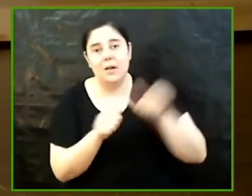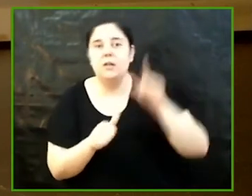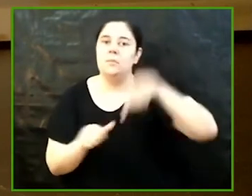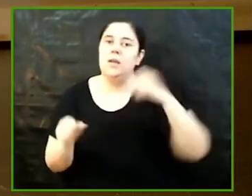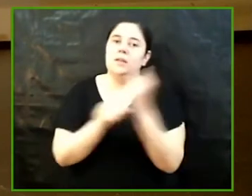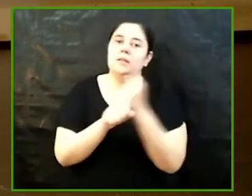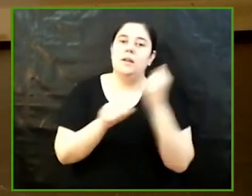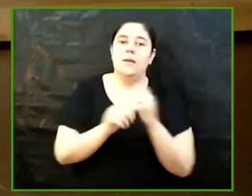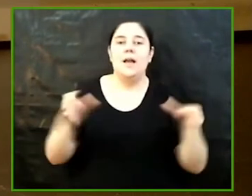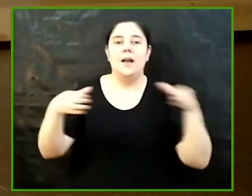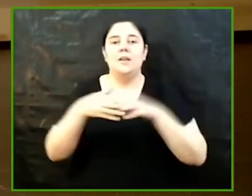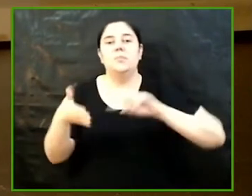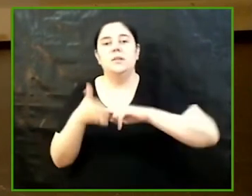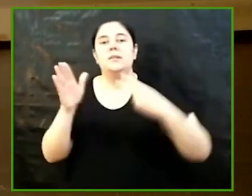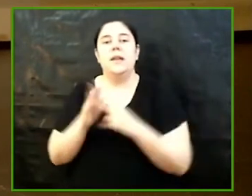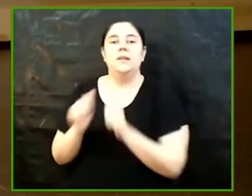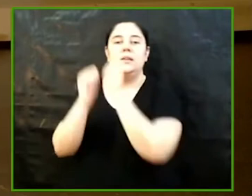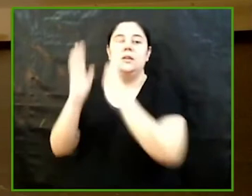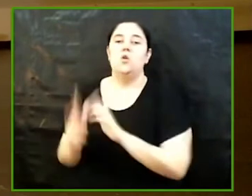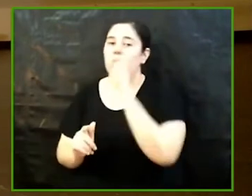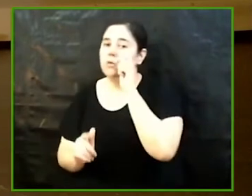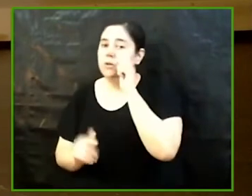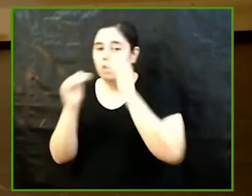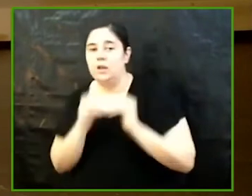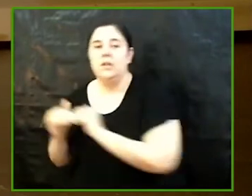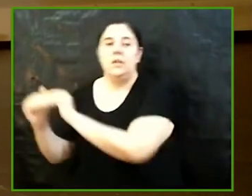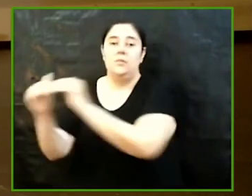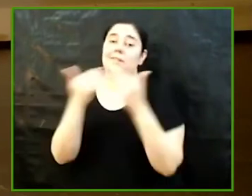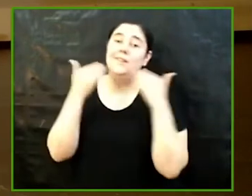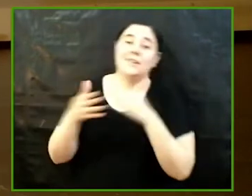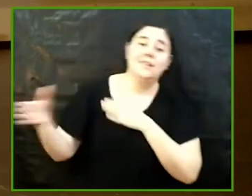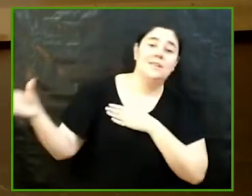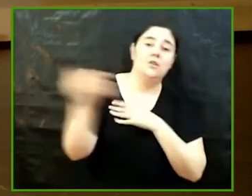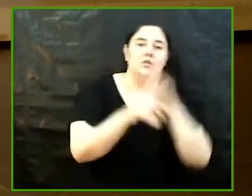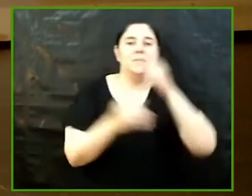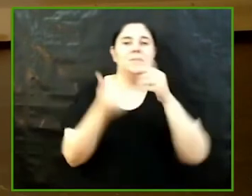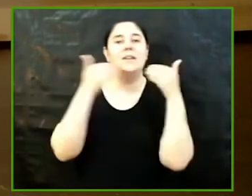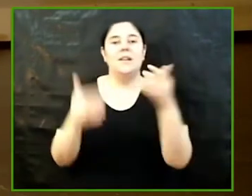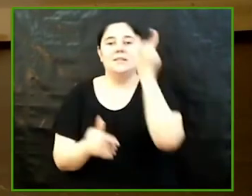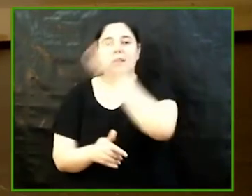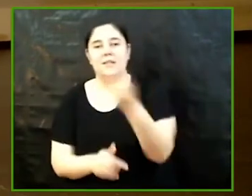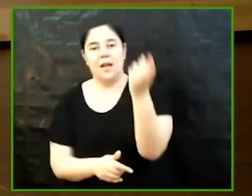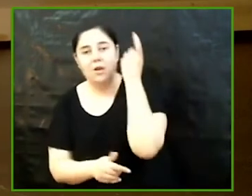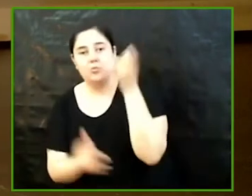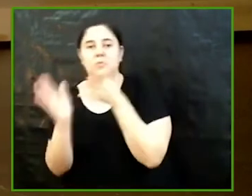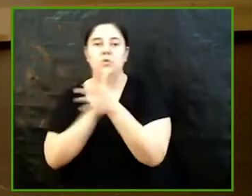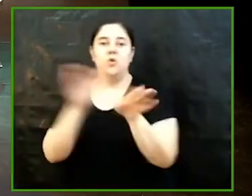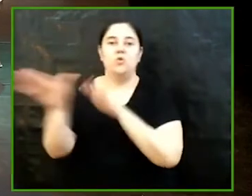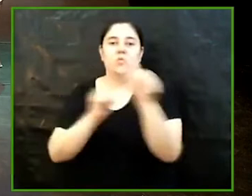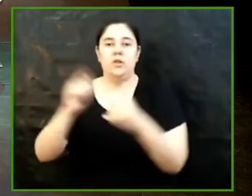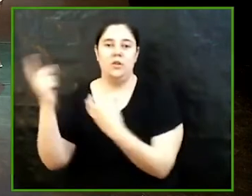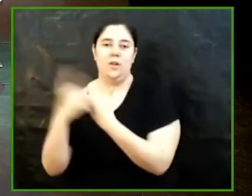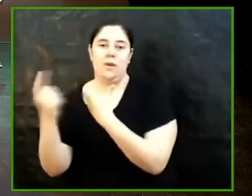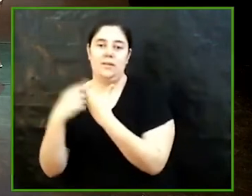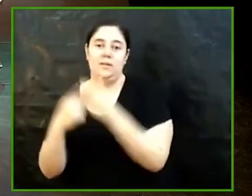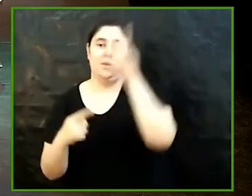tècnic de l'Observatori per la Igualtat. Moltes gràcies a totes, moltes gràcies a l'alumnat per participar en aquesta convocatòria i també el suport de l